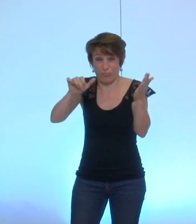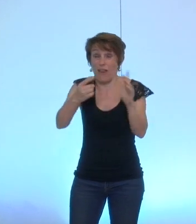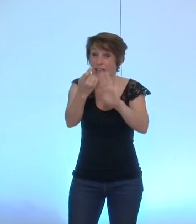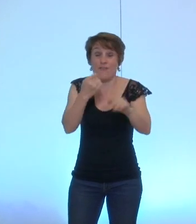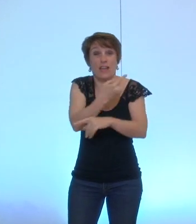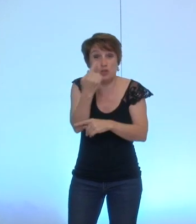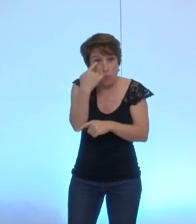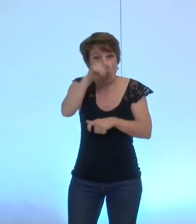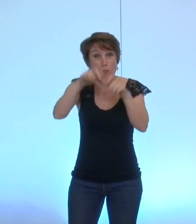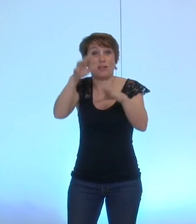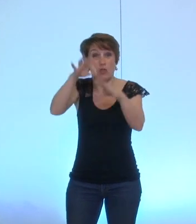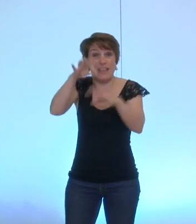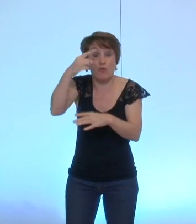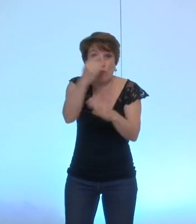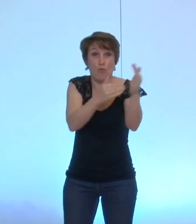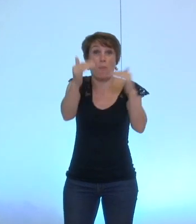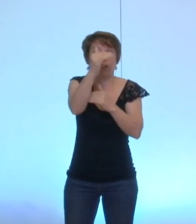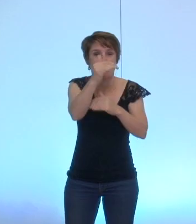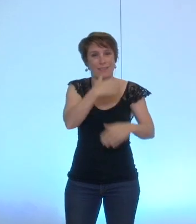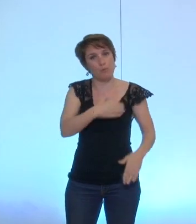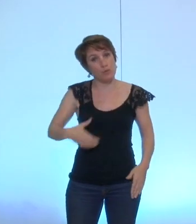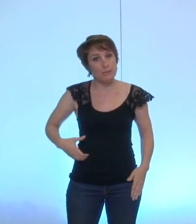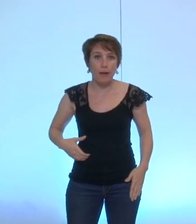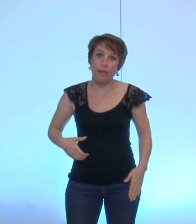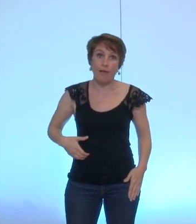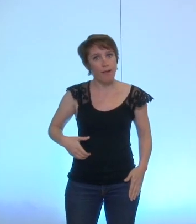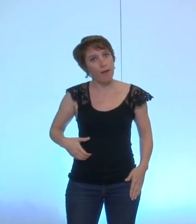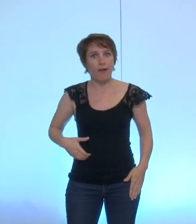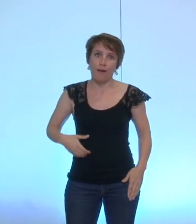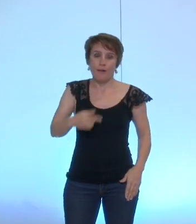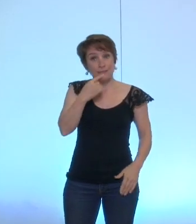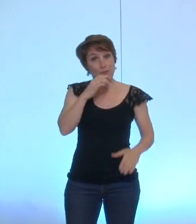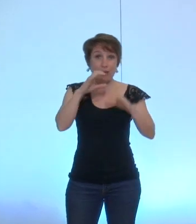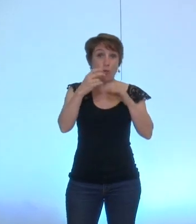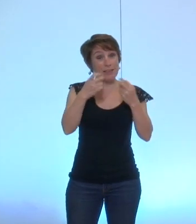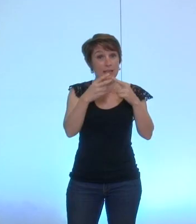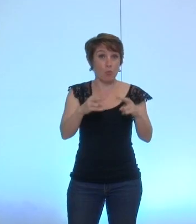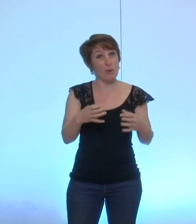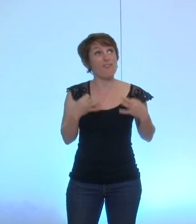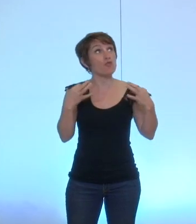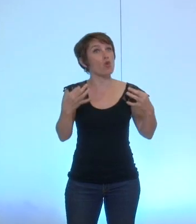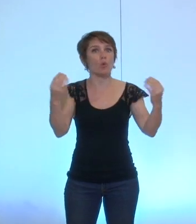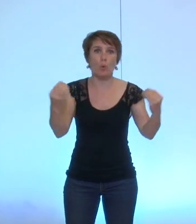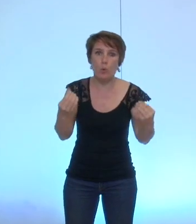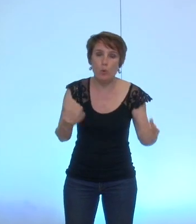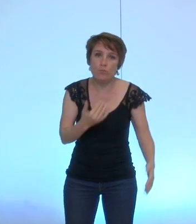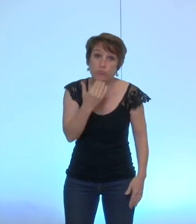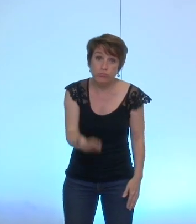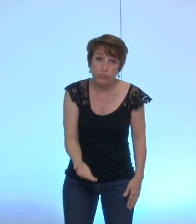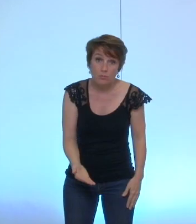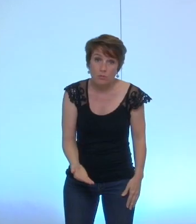Ça en dit long sur la neutralité de la communication de la ville, mais puisque j'ai lu qu'était